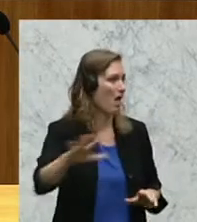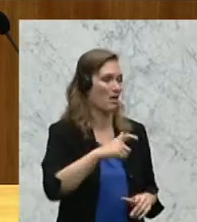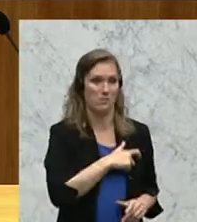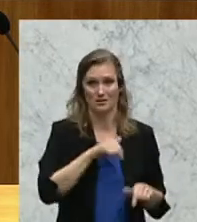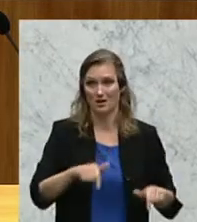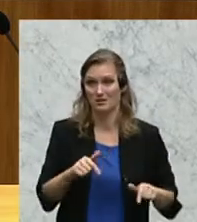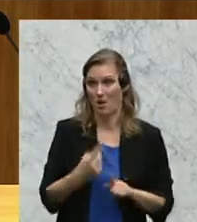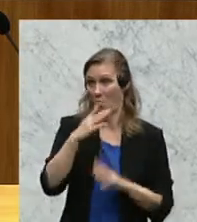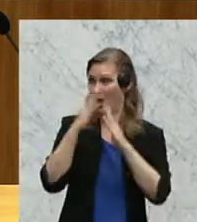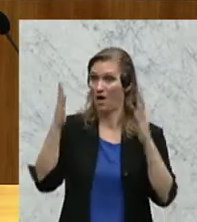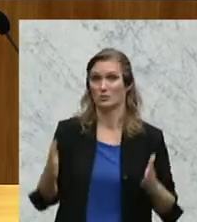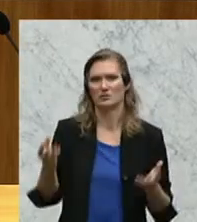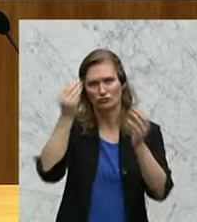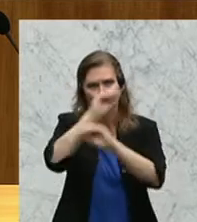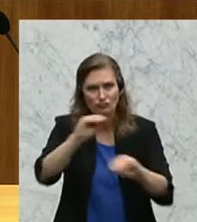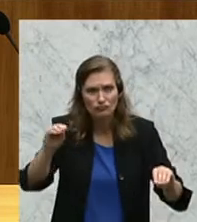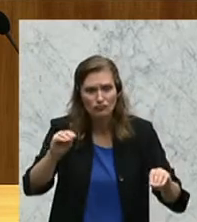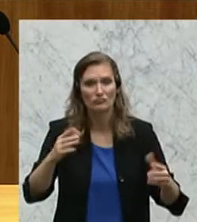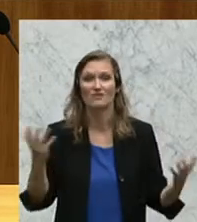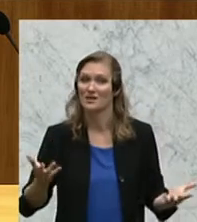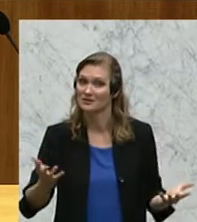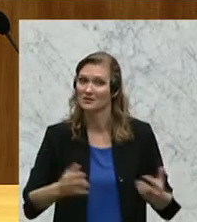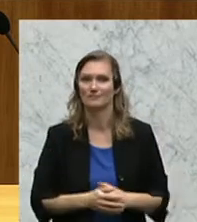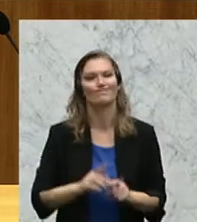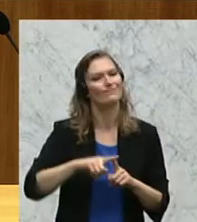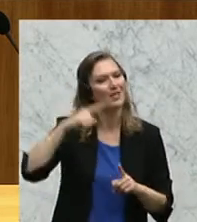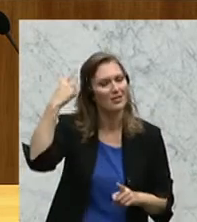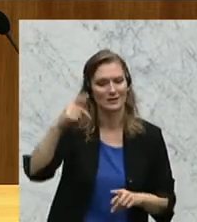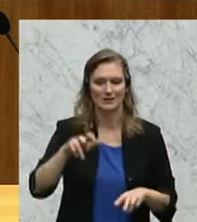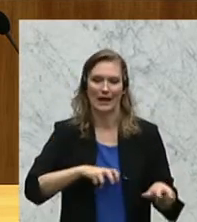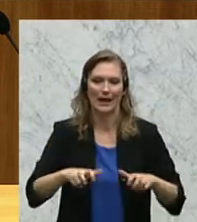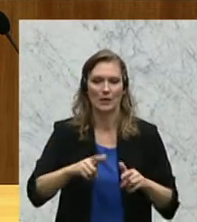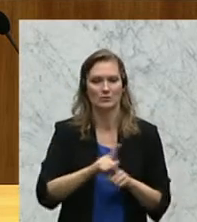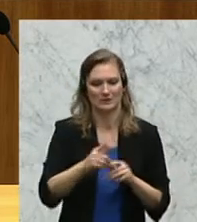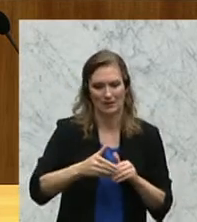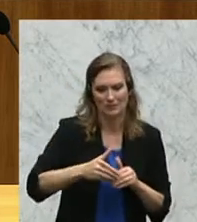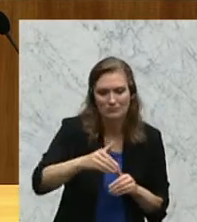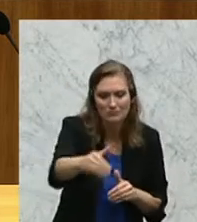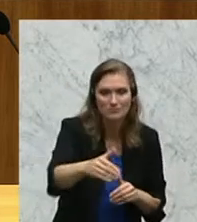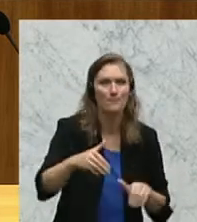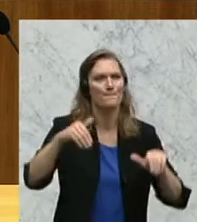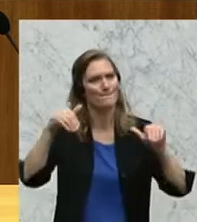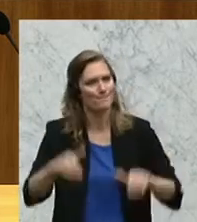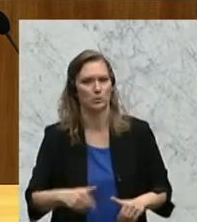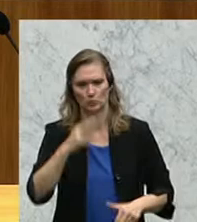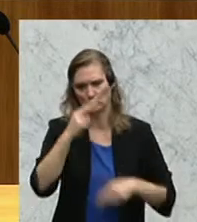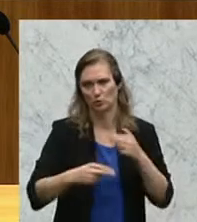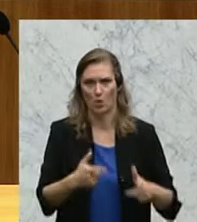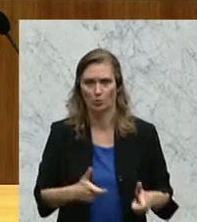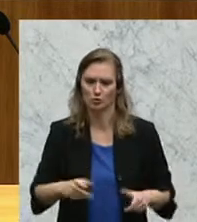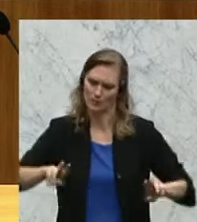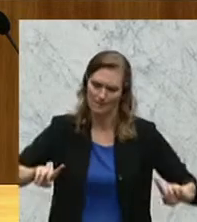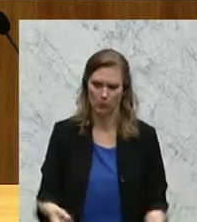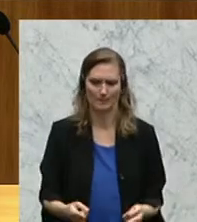Haus, allen ein Herz legen, in der nächsten Legislaturperiode diesen Untersuchungsausschuss einzuberufen.